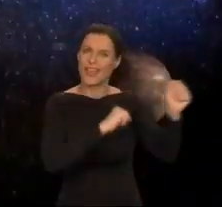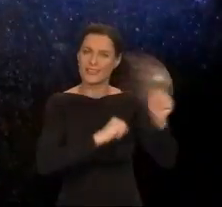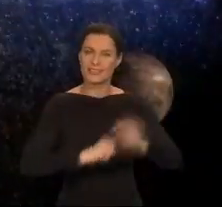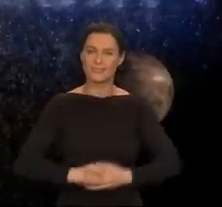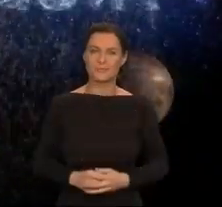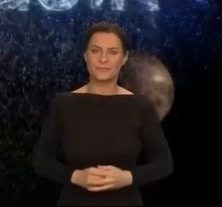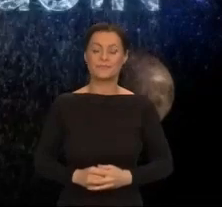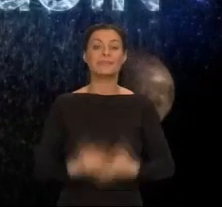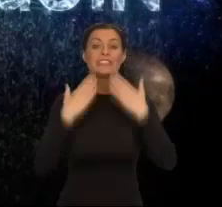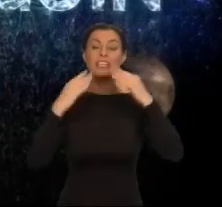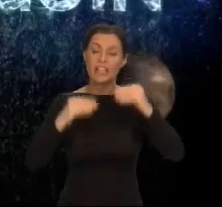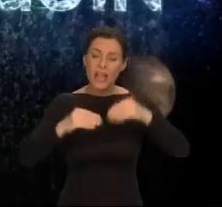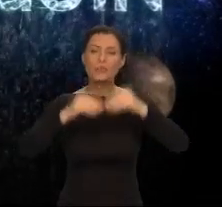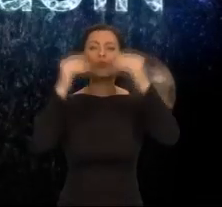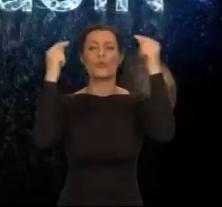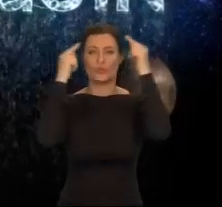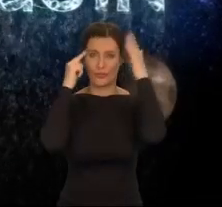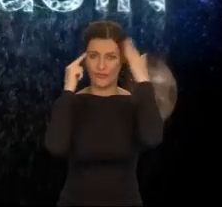Kształtuje wyobraźnię.